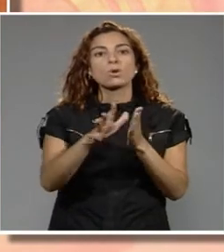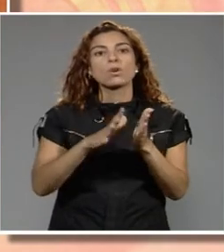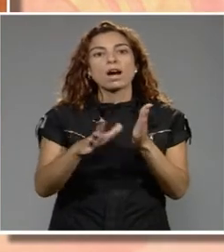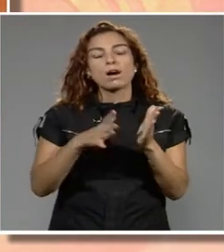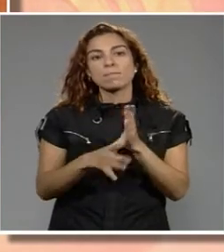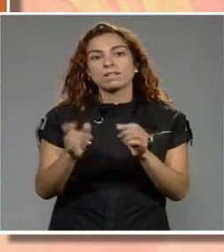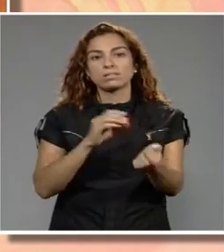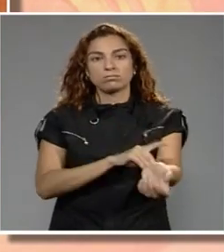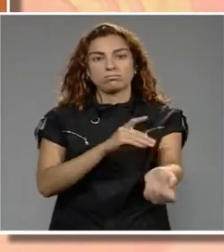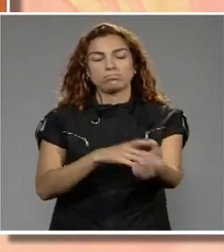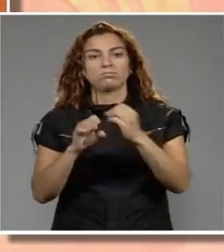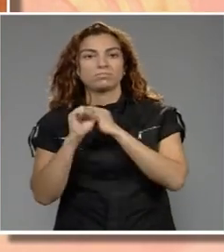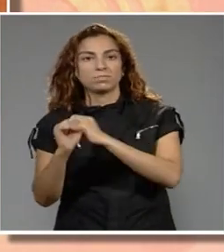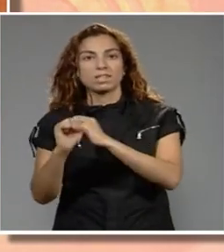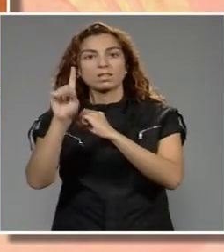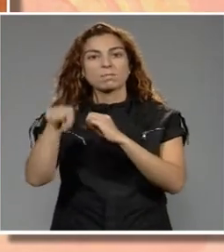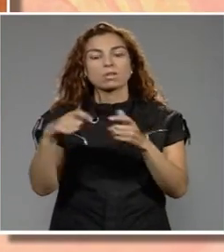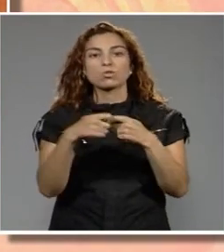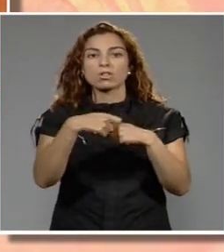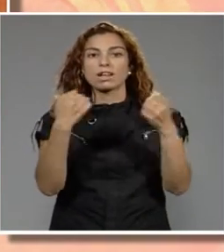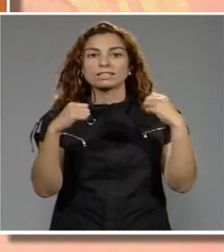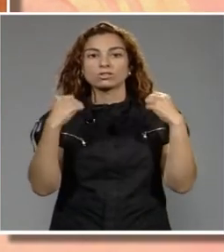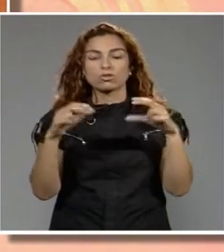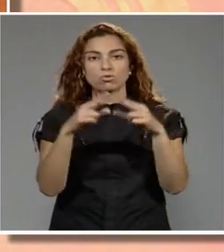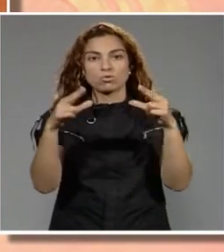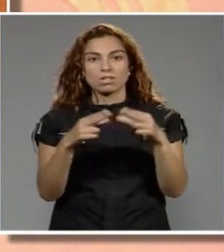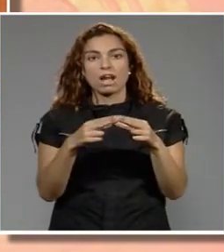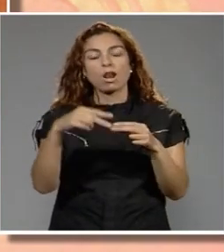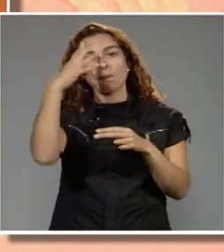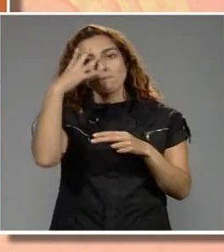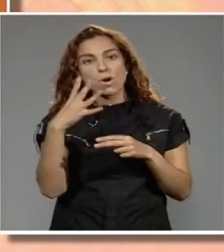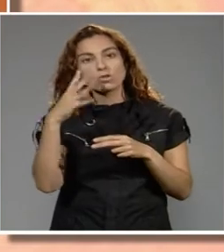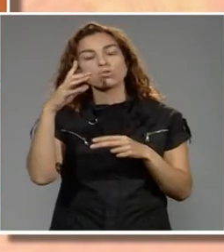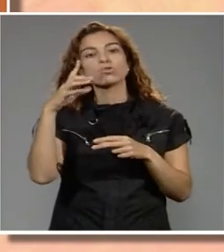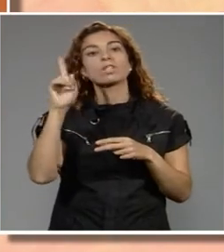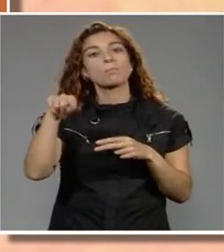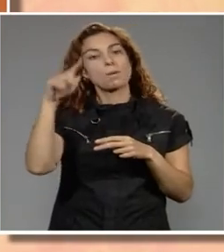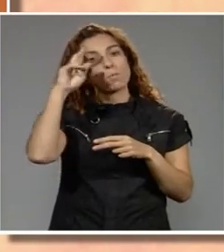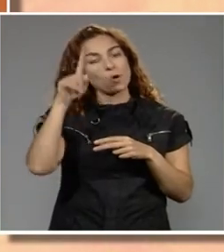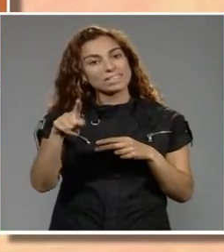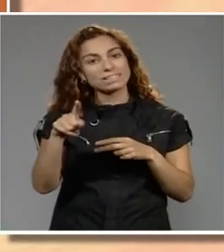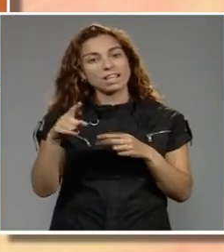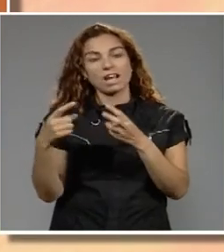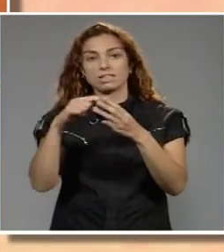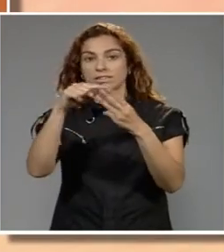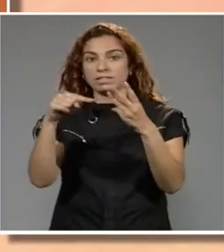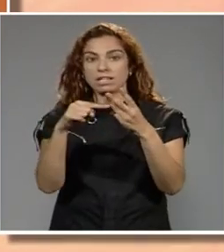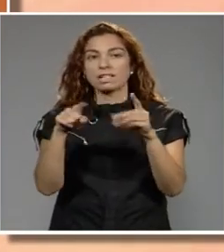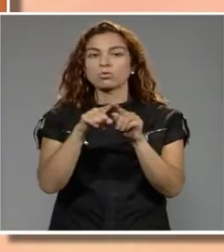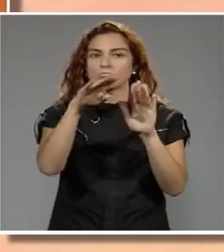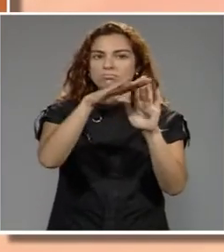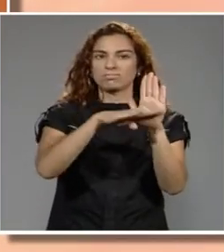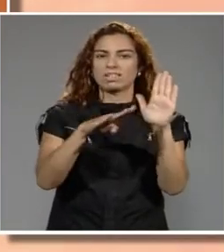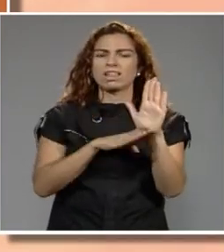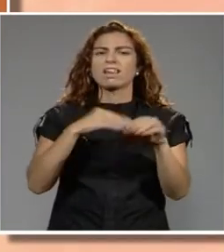programa de prevenció de drogodependències. El Consorci d'Acció Social de la Garrotxa, els Mossos d'Esquadra i la Policia Municipal d'Olot han signat un protocol